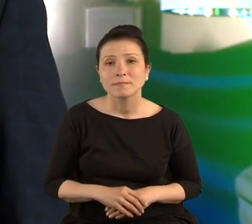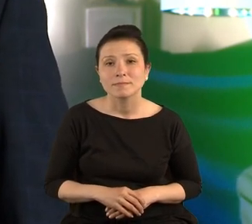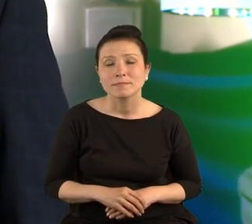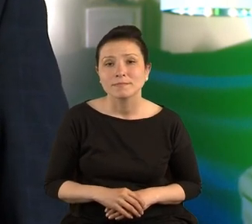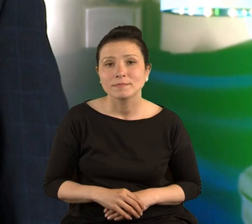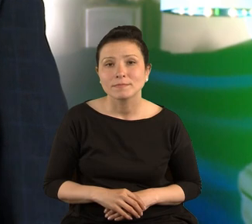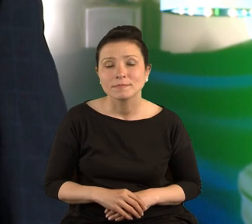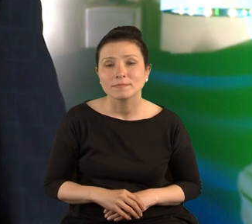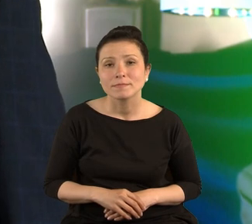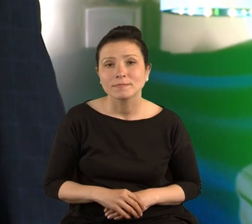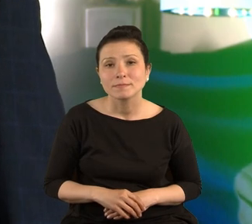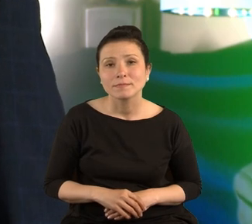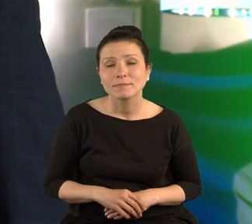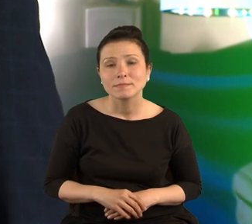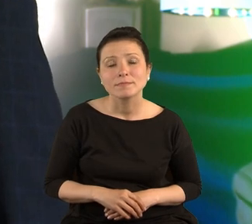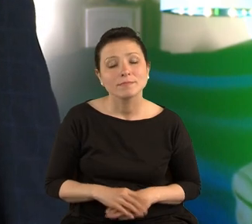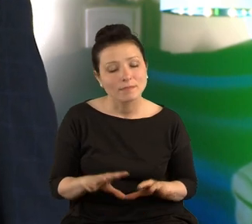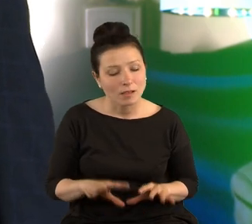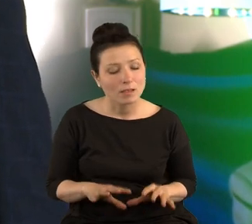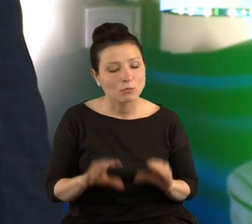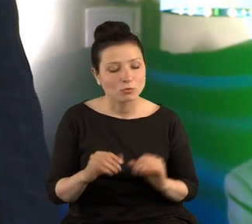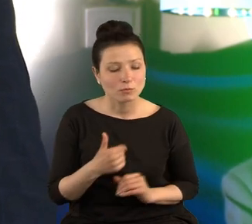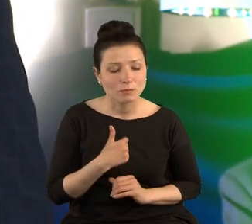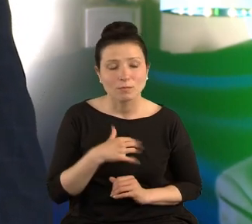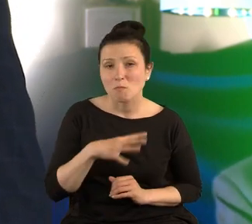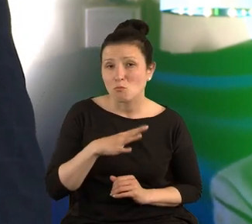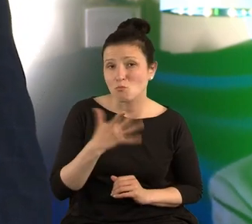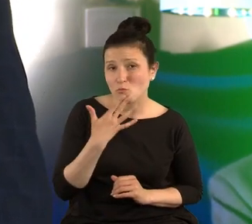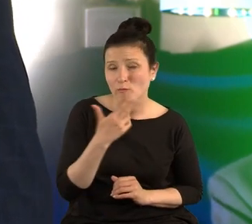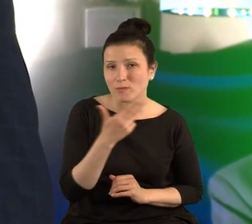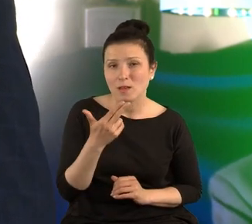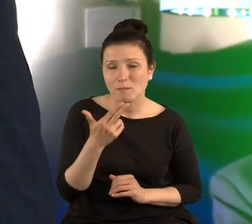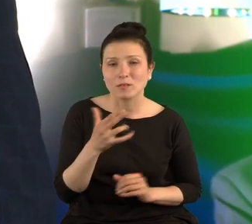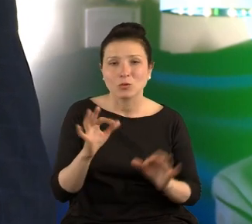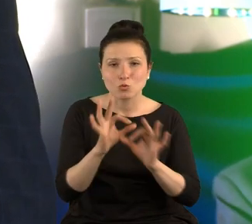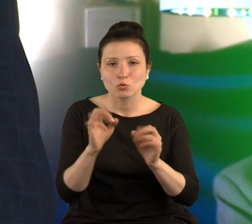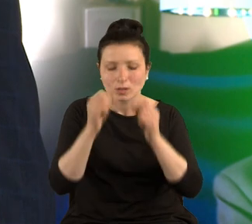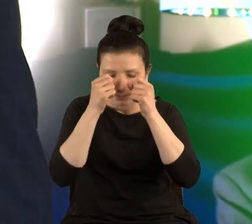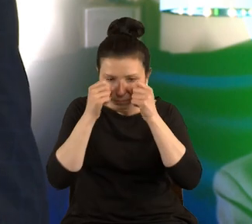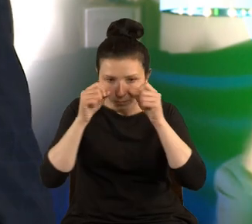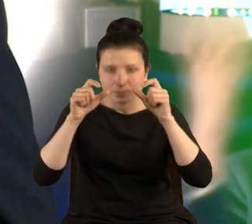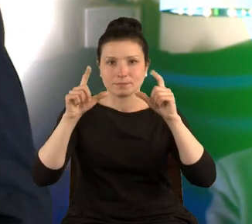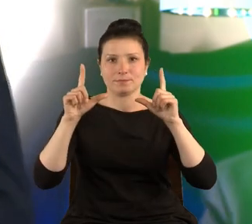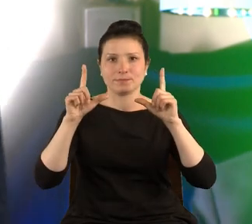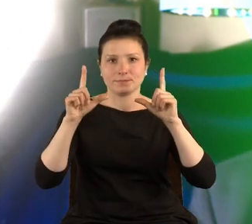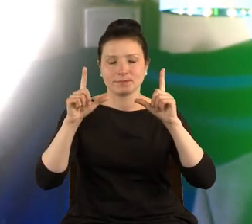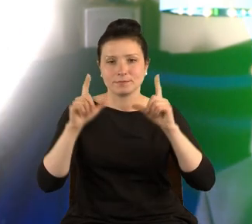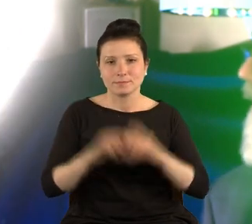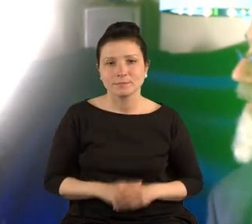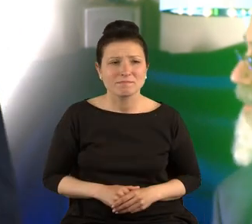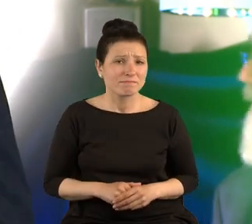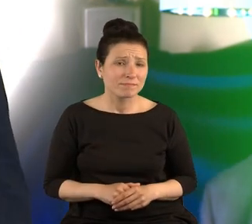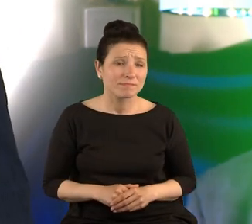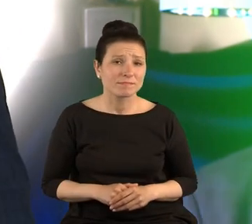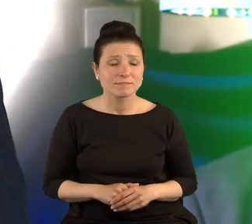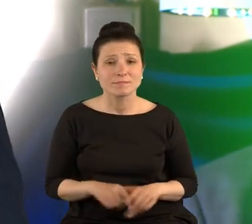O ile na początku mówiłem o sztuce otwierania oczu, zresztą zrobiłem